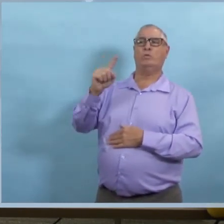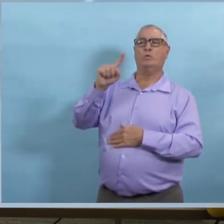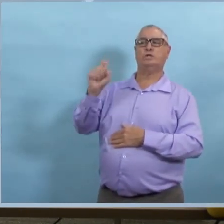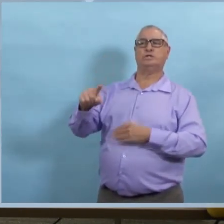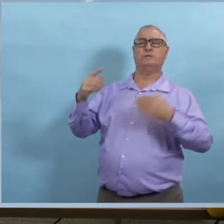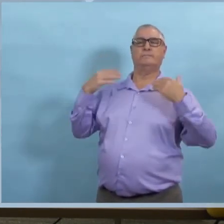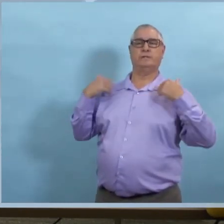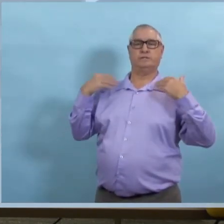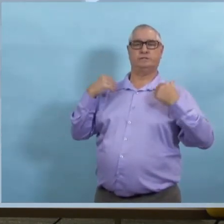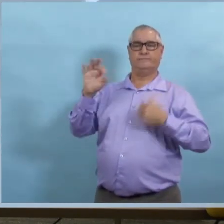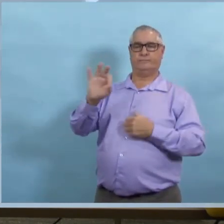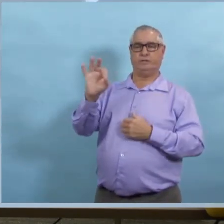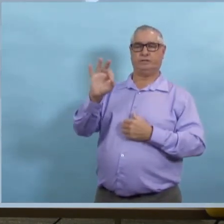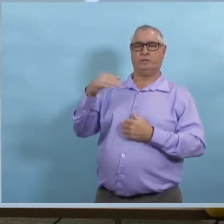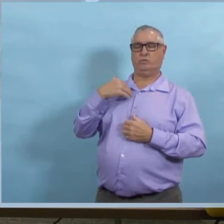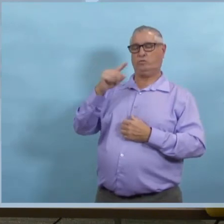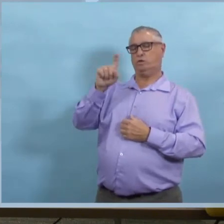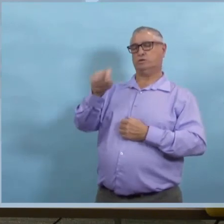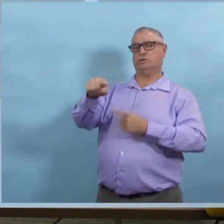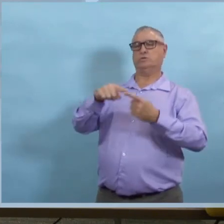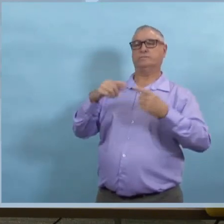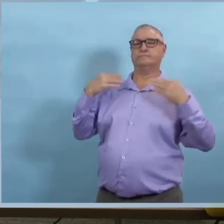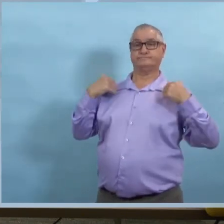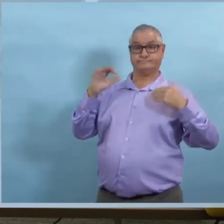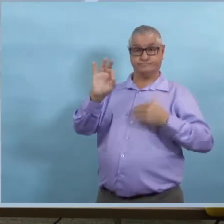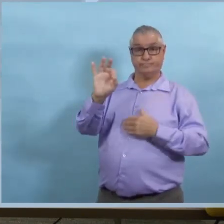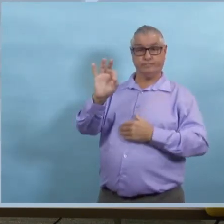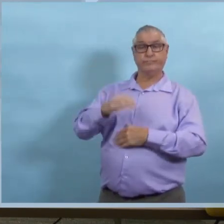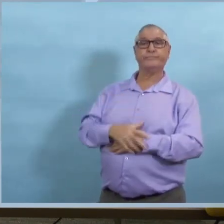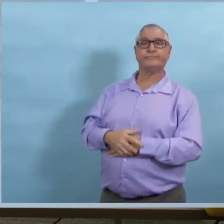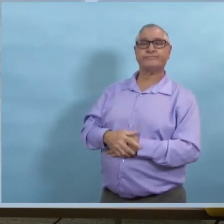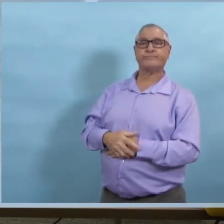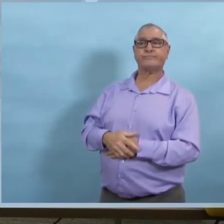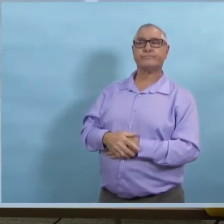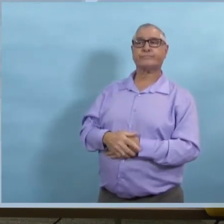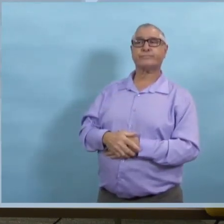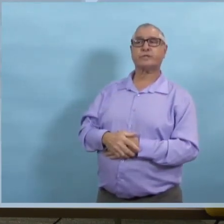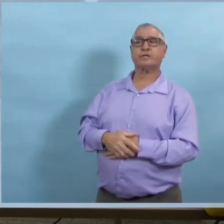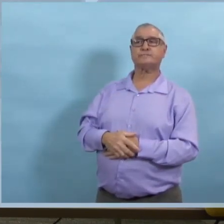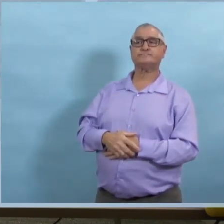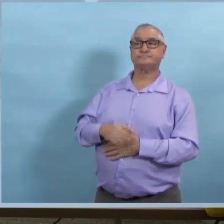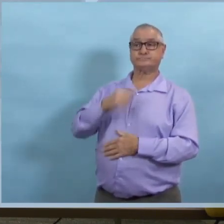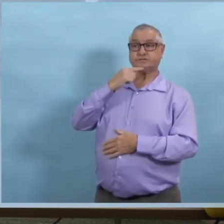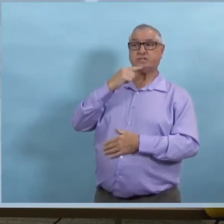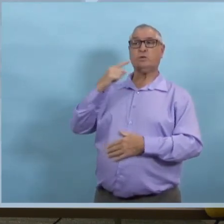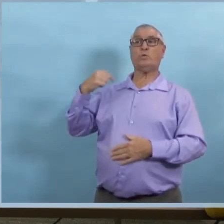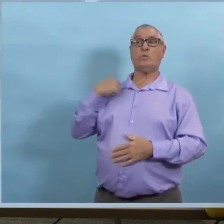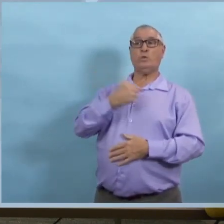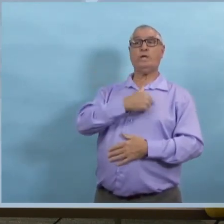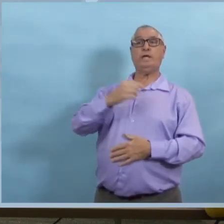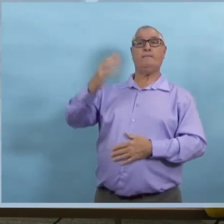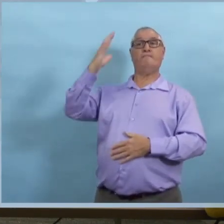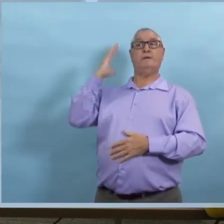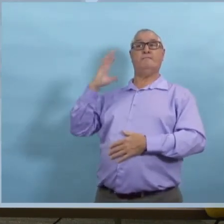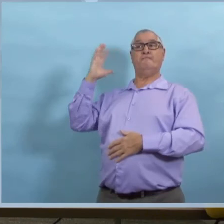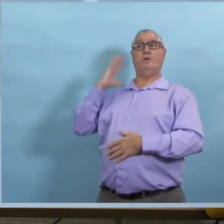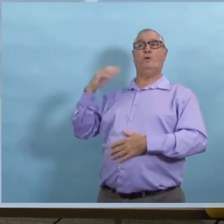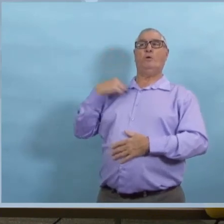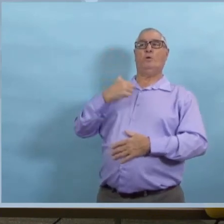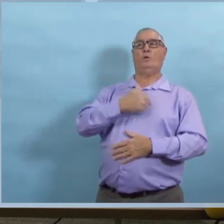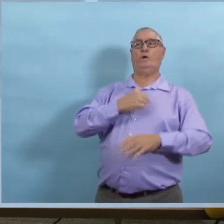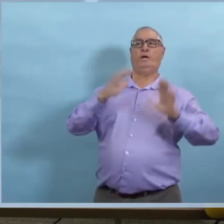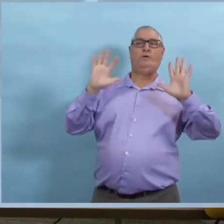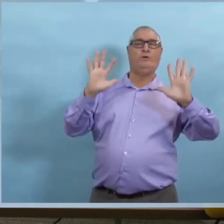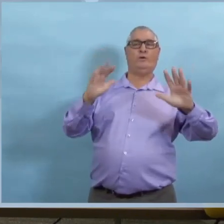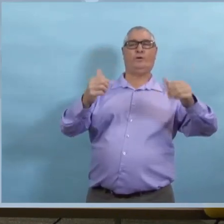Et une dernière question pour le ministre. Je m'excuse, que je vous ai appelé docteur. Alors, plus tôt, vous avez parlé du fait qu'on